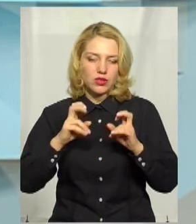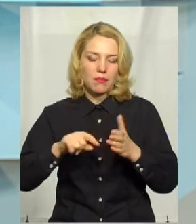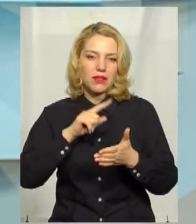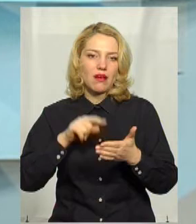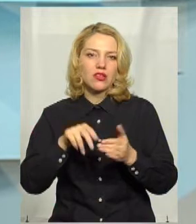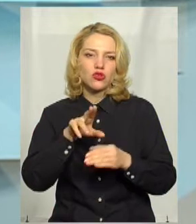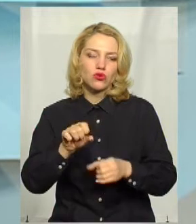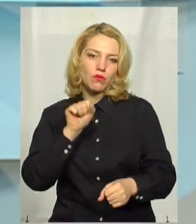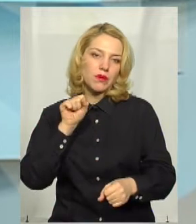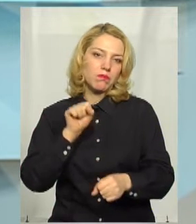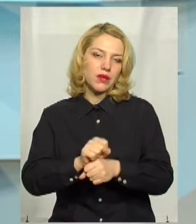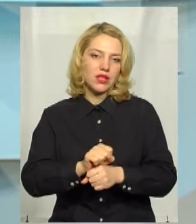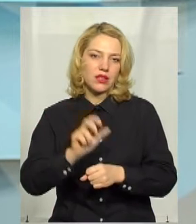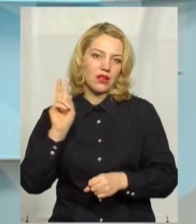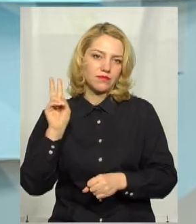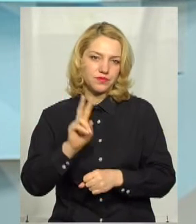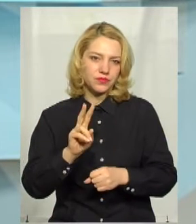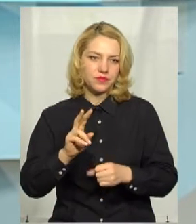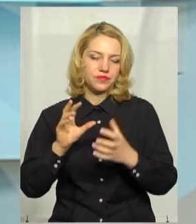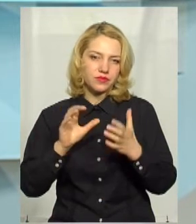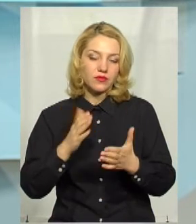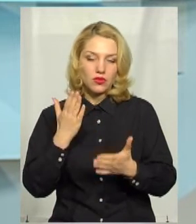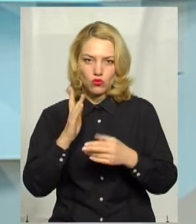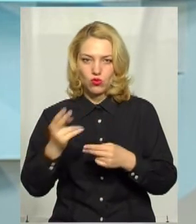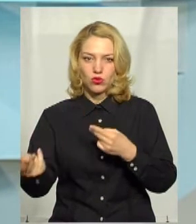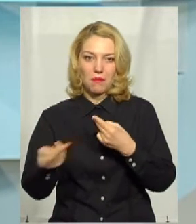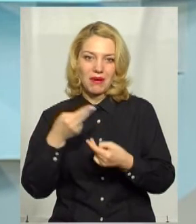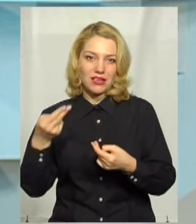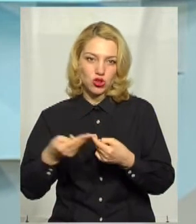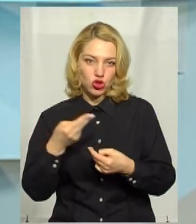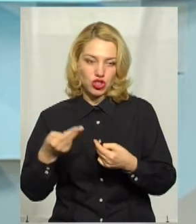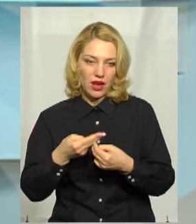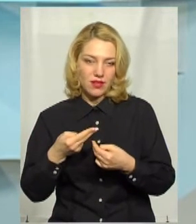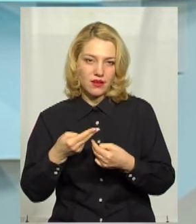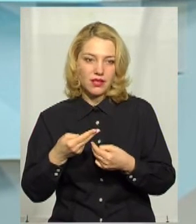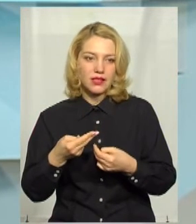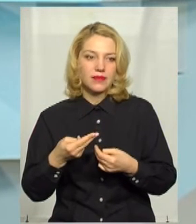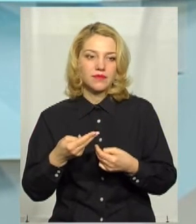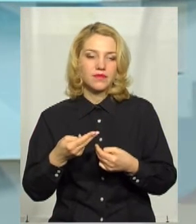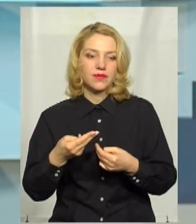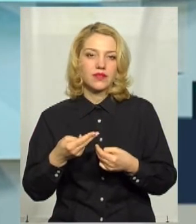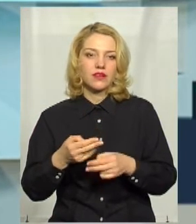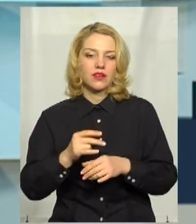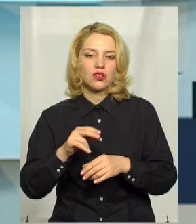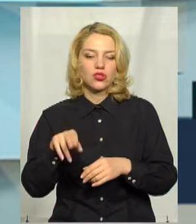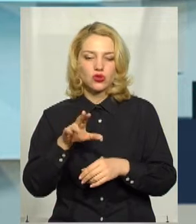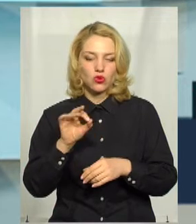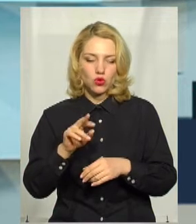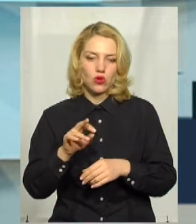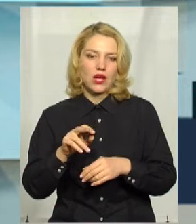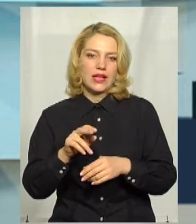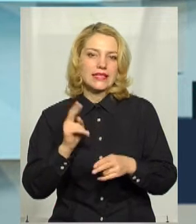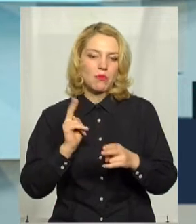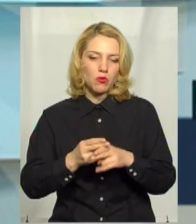громадського транспорту. Якщо випадки перешкоджання, саме запобігання розповсюдження коронавірусу,